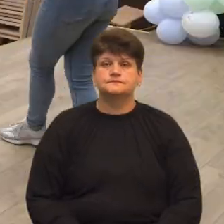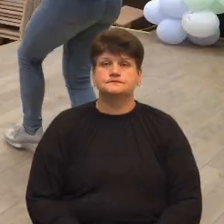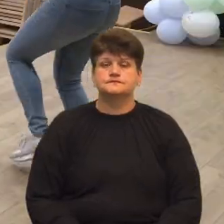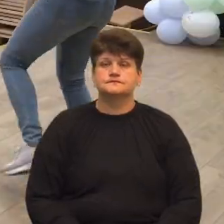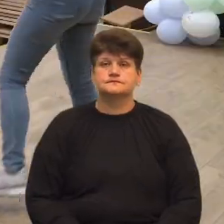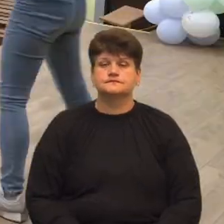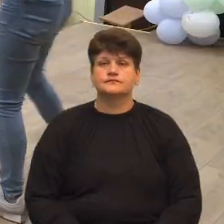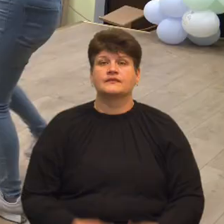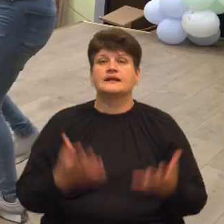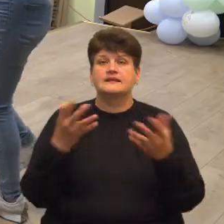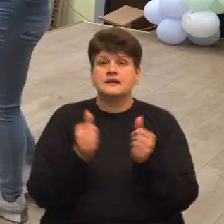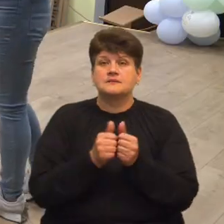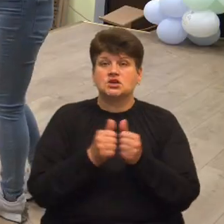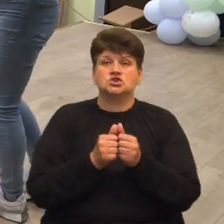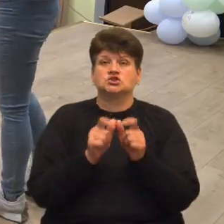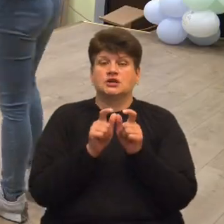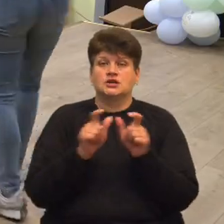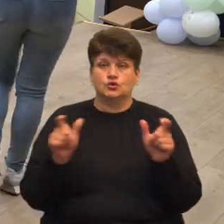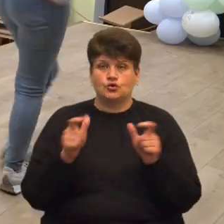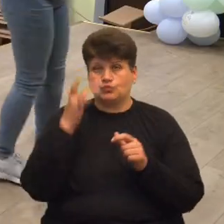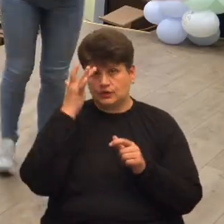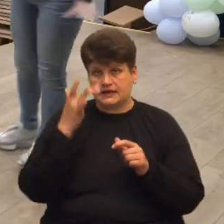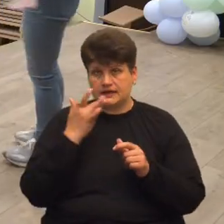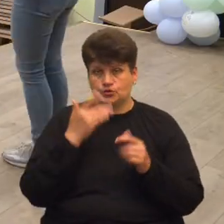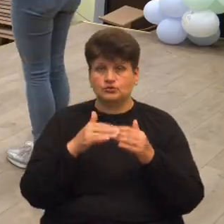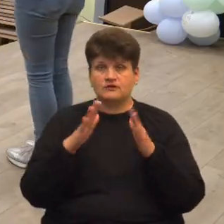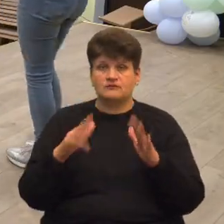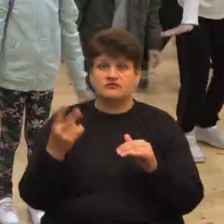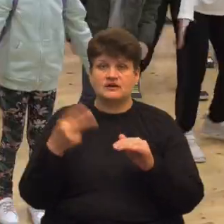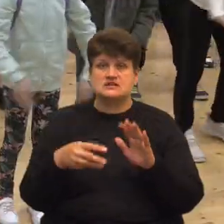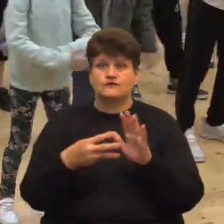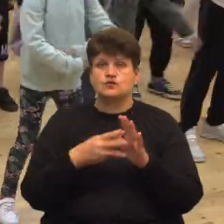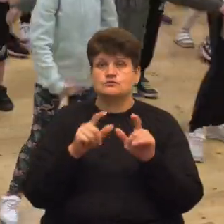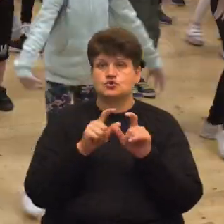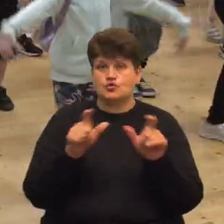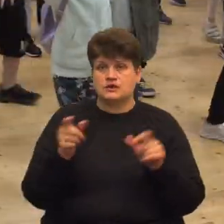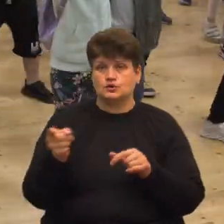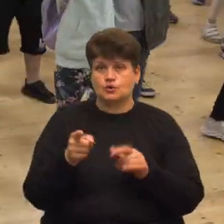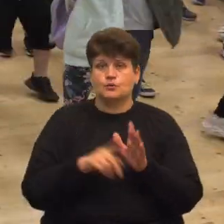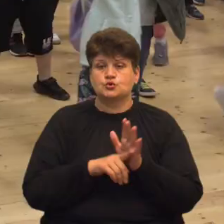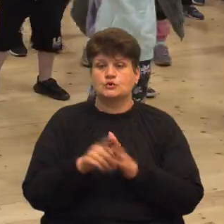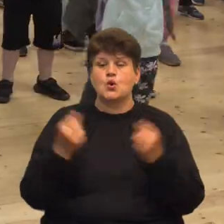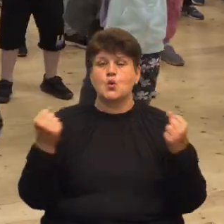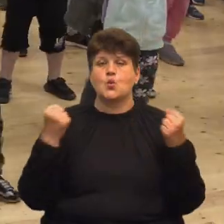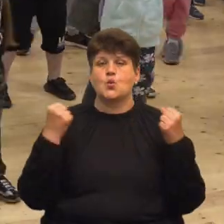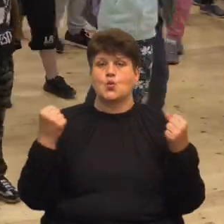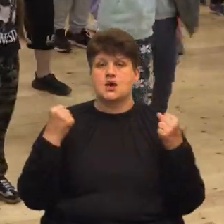День у пришкільному літньому таборі «Простір-28» у 28-й школі Тернополя розпочинається зруханки.